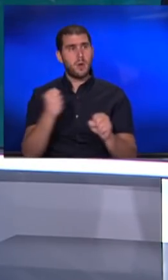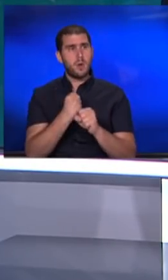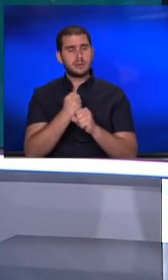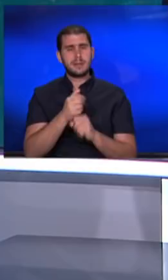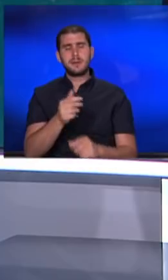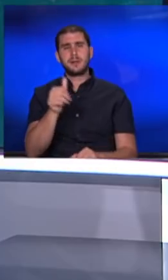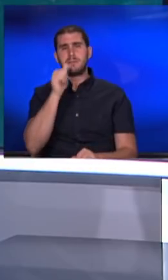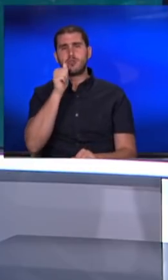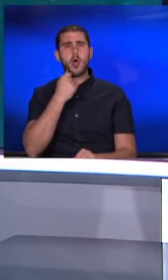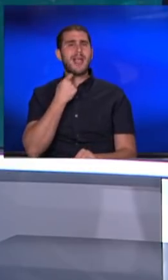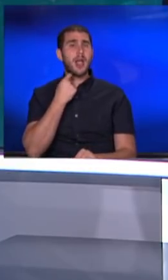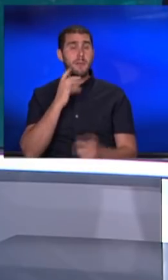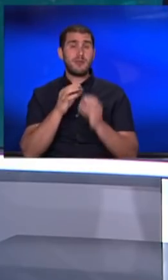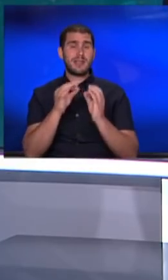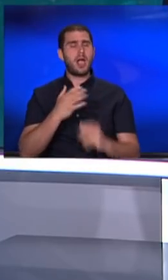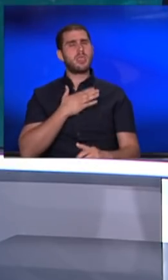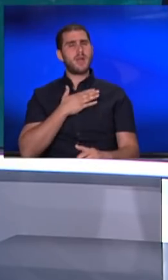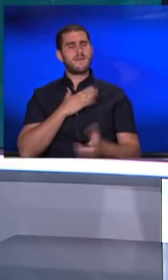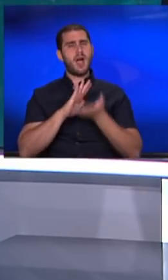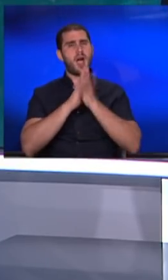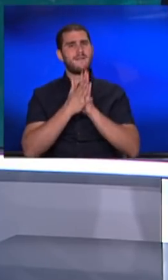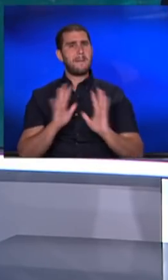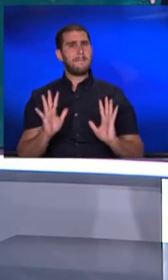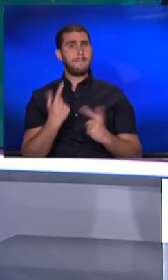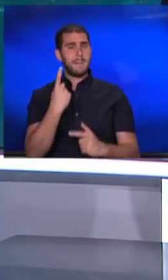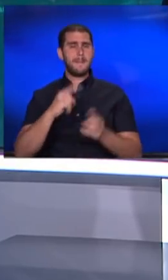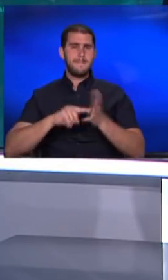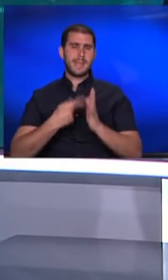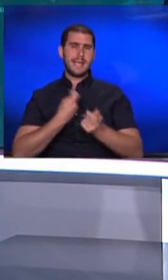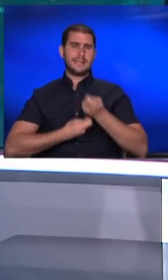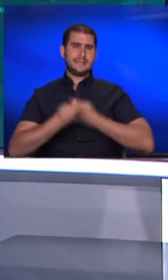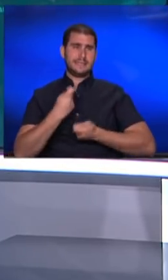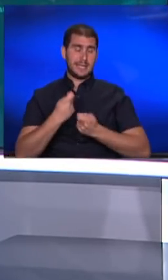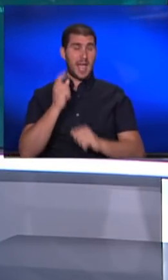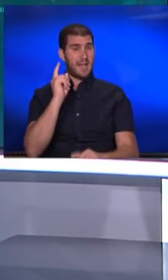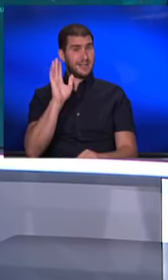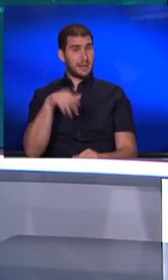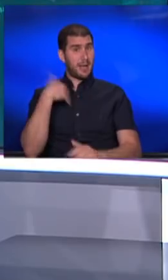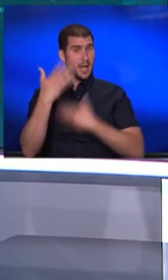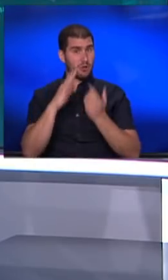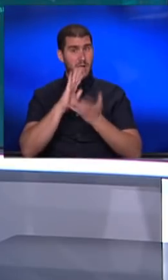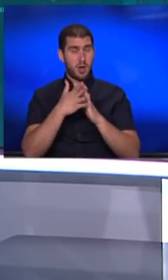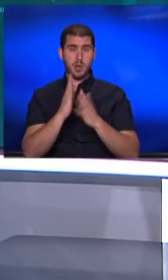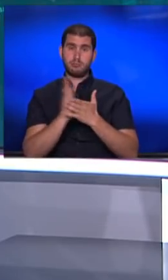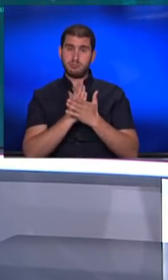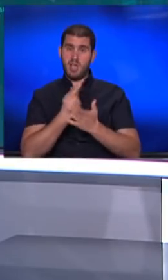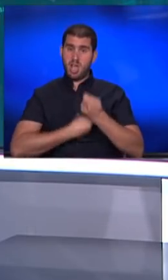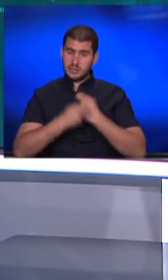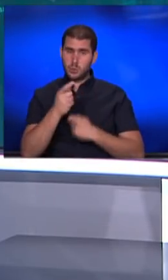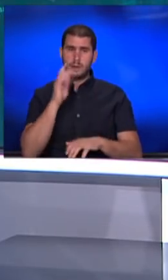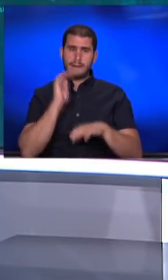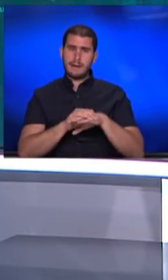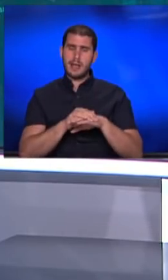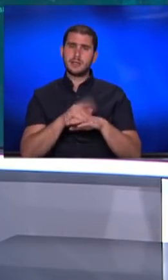אלכוהולים. מה שהתחיל כתחביב, הפך מהר מאוד למטרה עסקית. אבל גם אחרי שהכל יבשיל לכדי עסק, הוא גילה